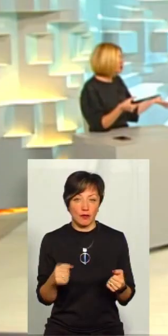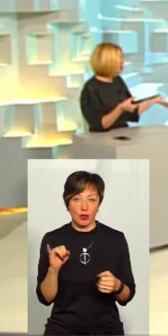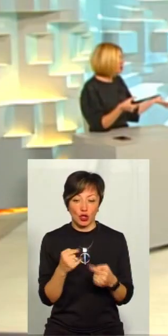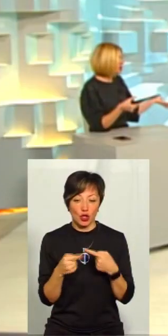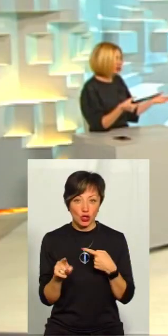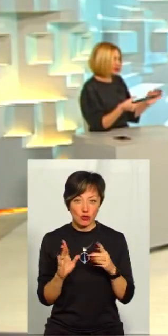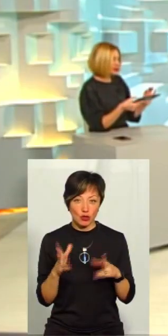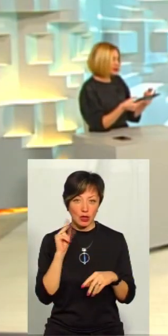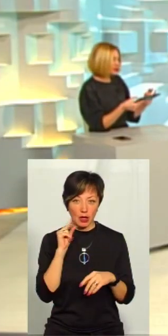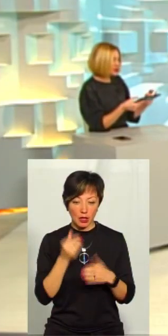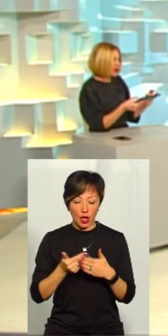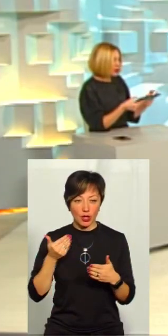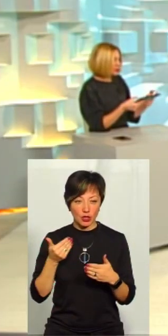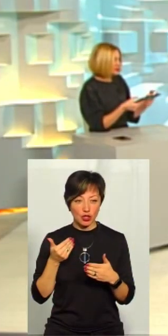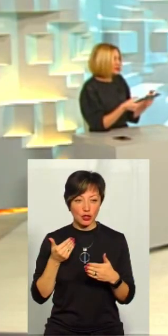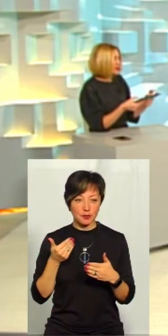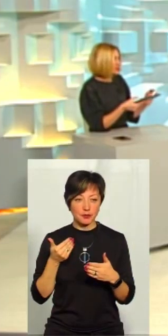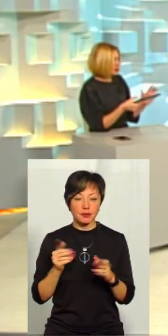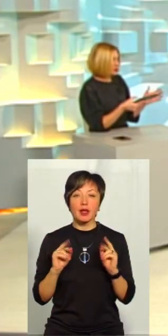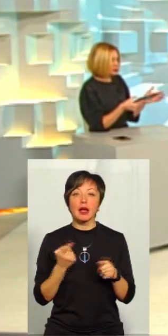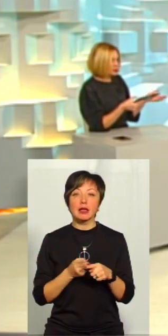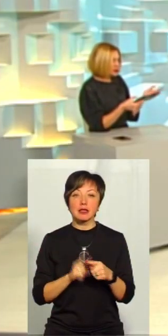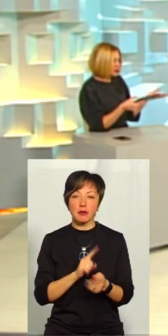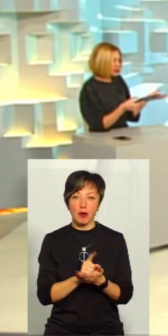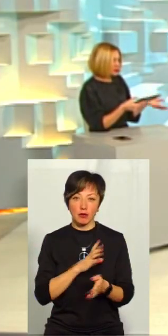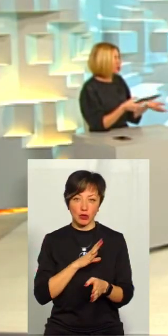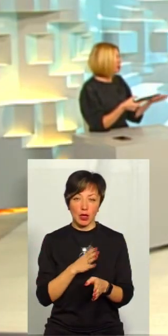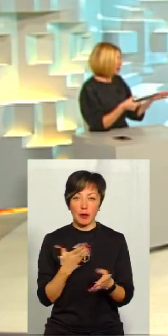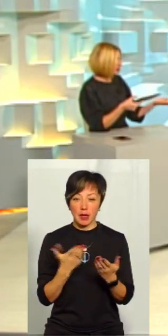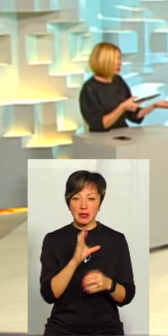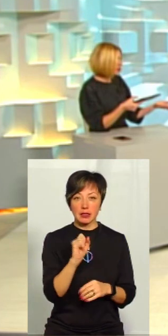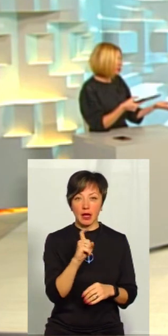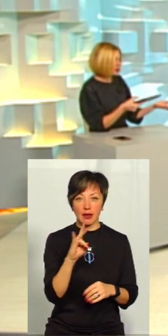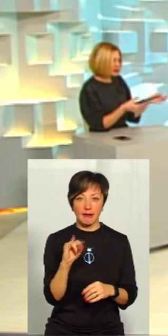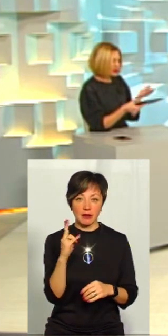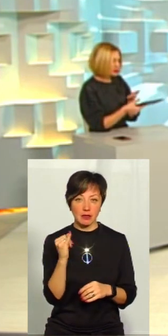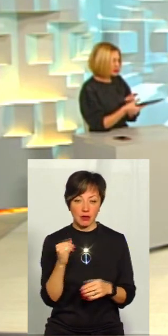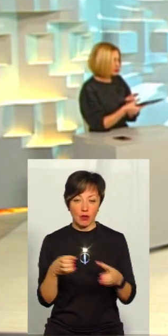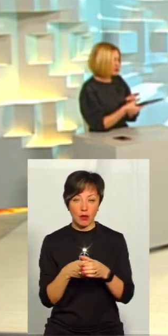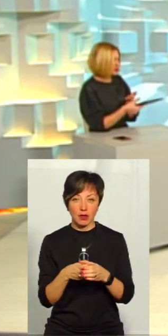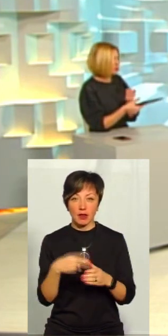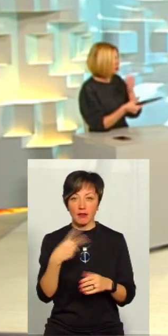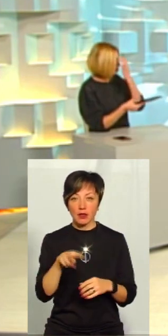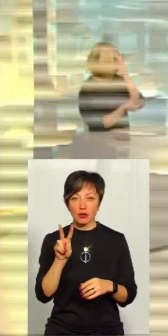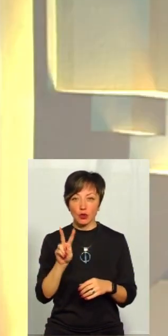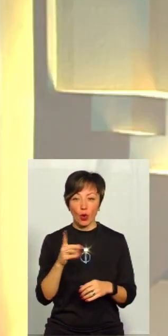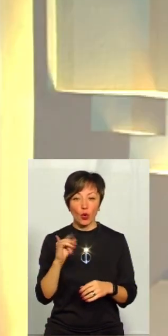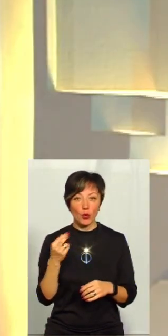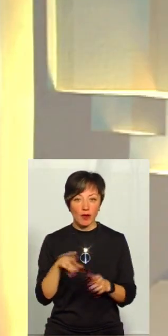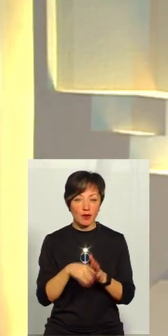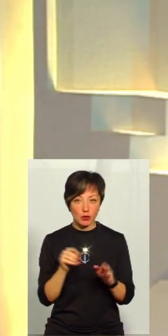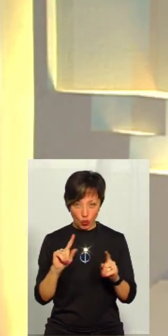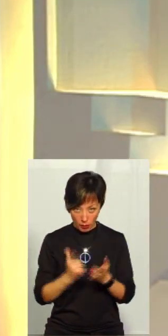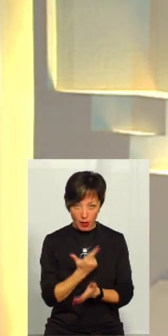іншою буде дата, і раніше. От як це має бути? Якщо, наприклад, у Сахнівецькій громаді, ми про неї згадували о 22 грудня,